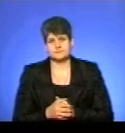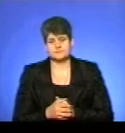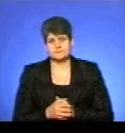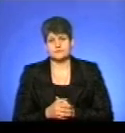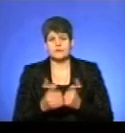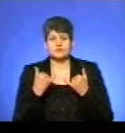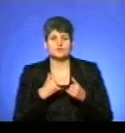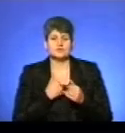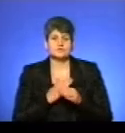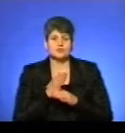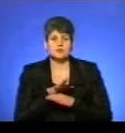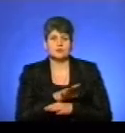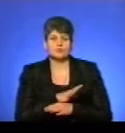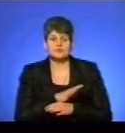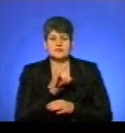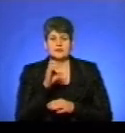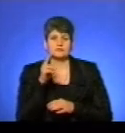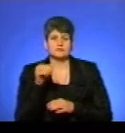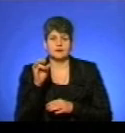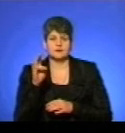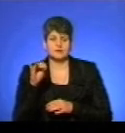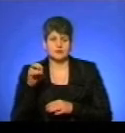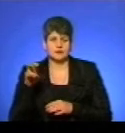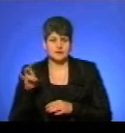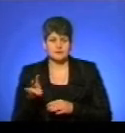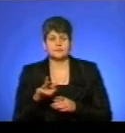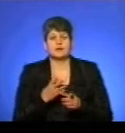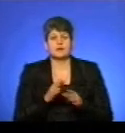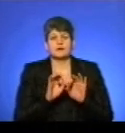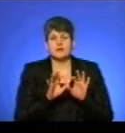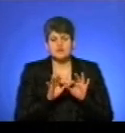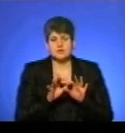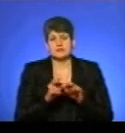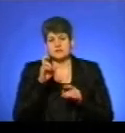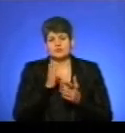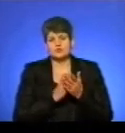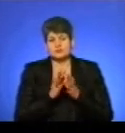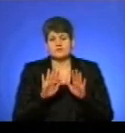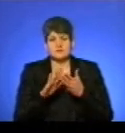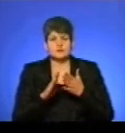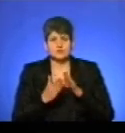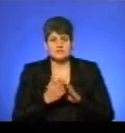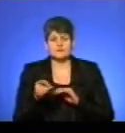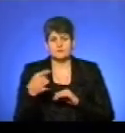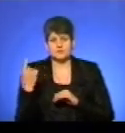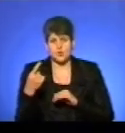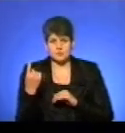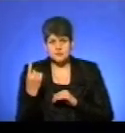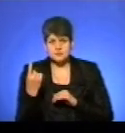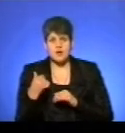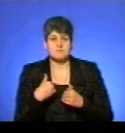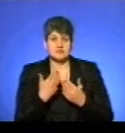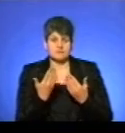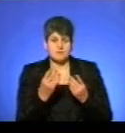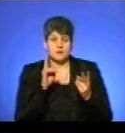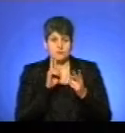Сьогодні в нас в гостях був Сергій Данірін, речник управління Державної служби України з надзвичайних ситуацій в Тернопільській області. А ми з